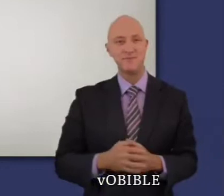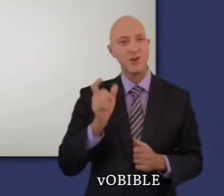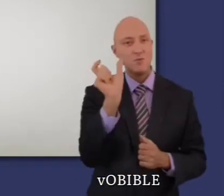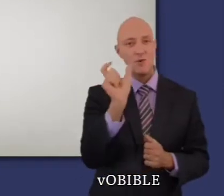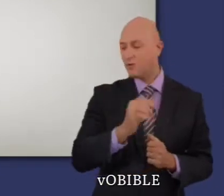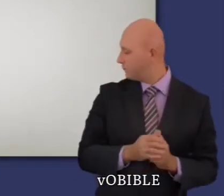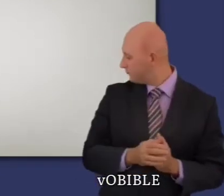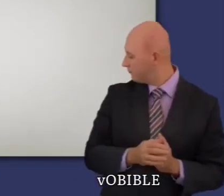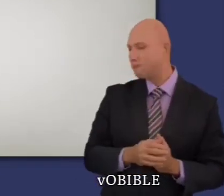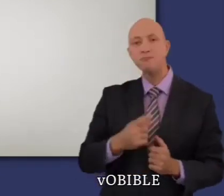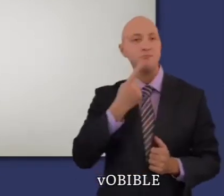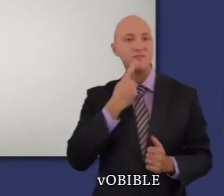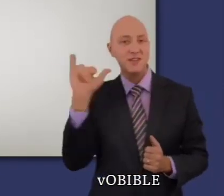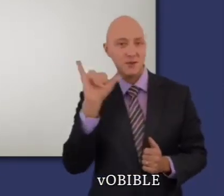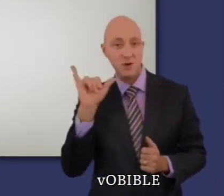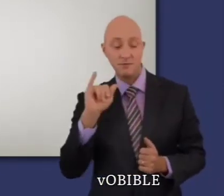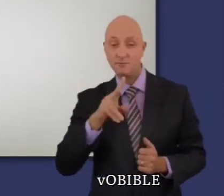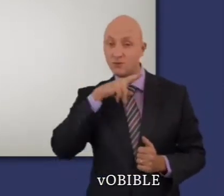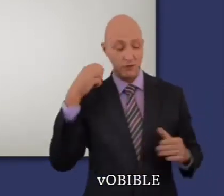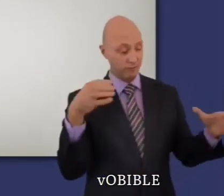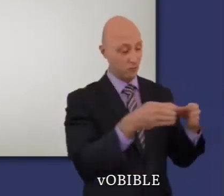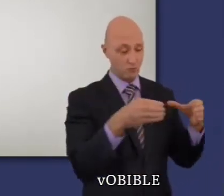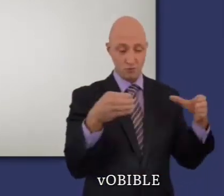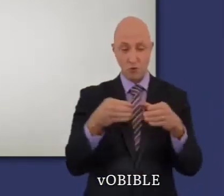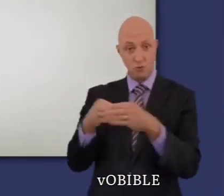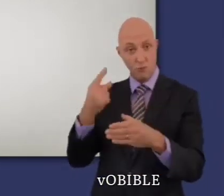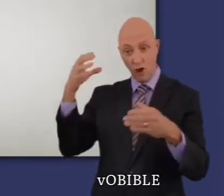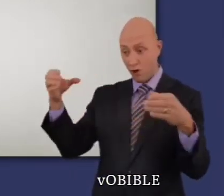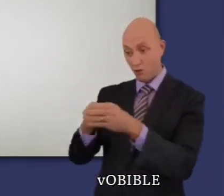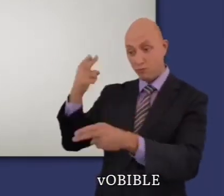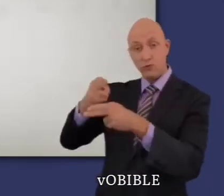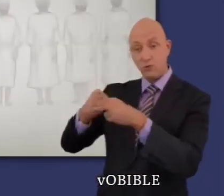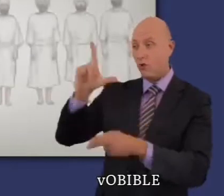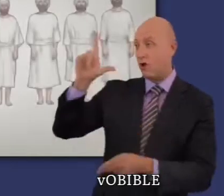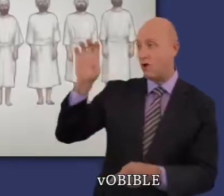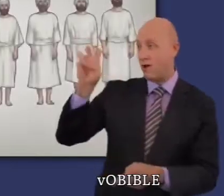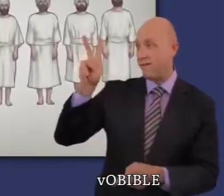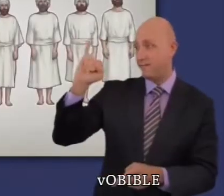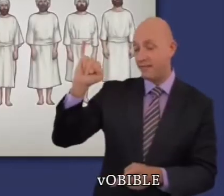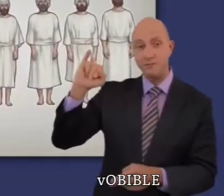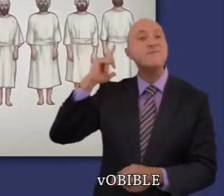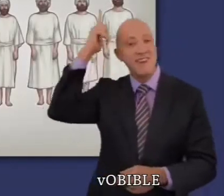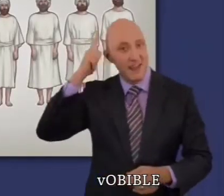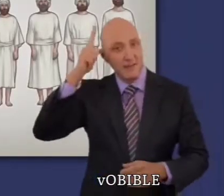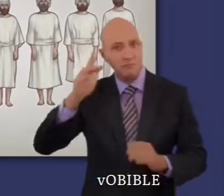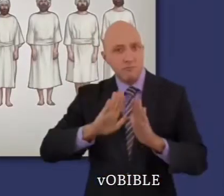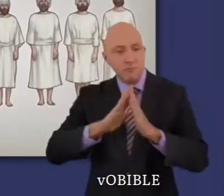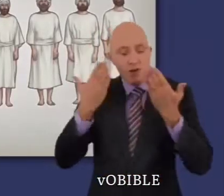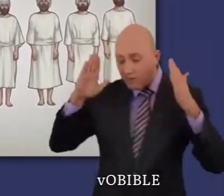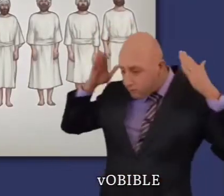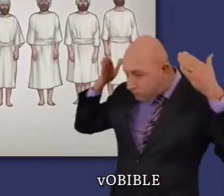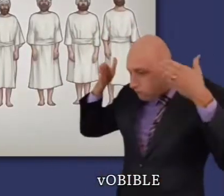Le nom Lévitique, qui est plus tard devenu le titre de ce livre, vient d'un mot grec qui signifie « relatif au Lévite ».